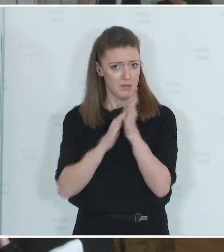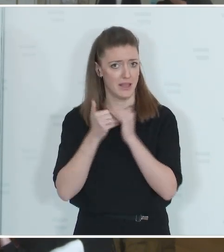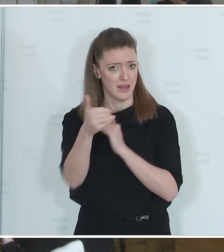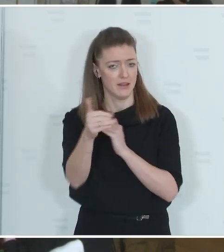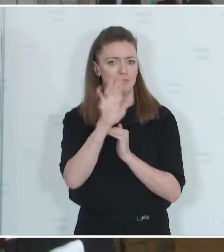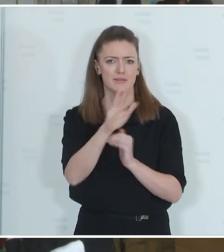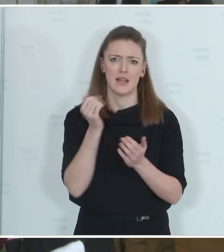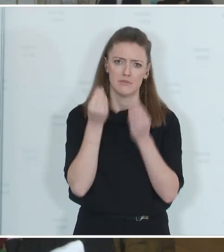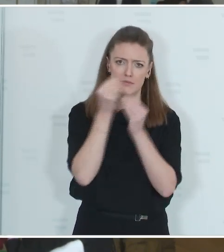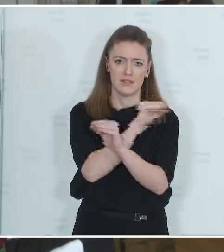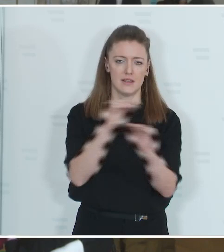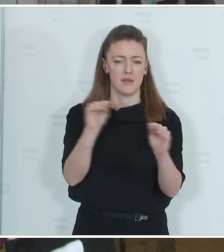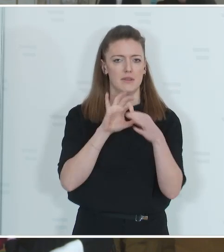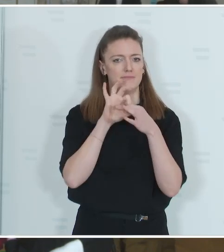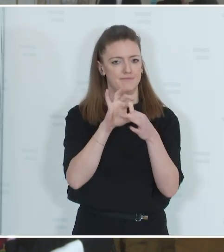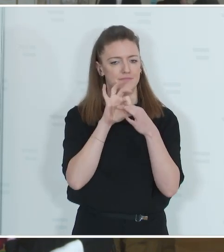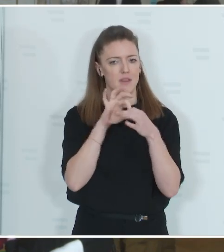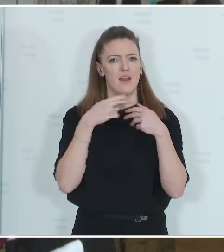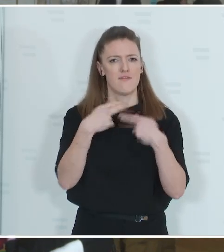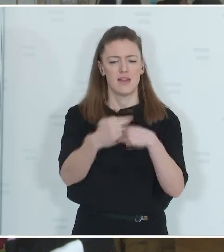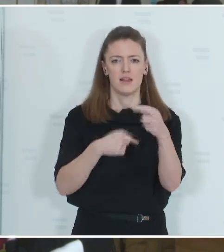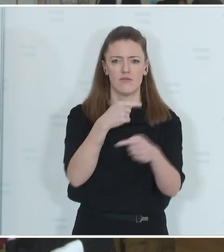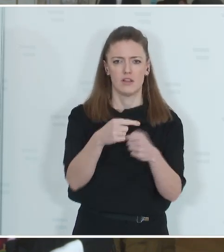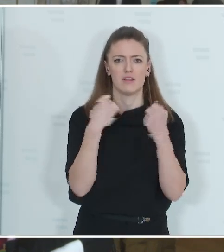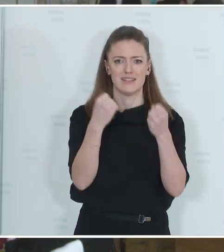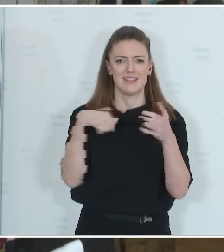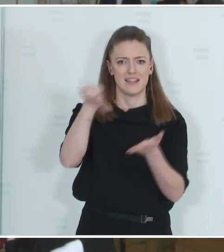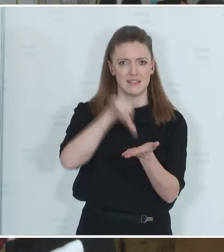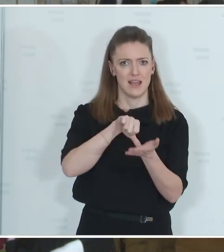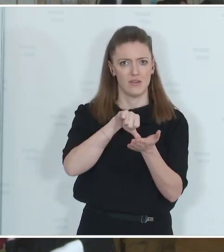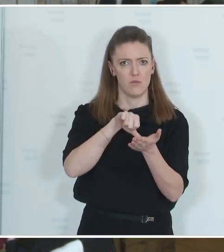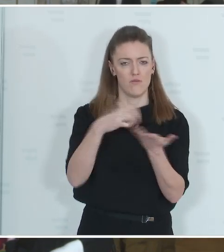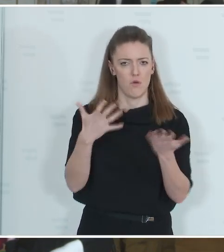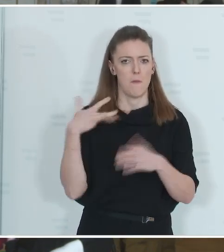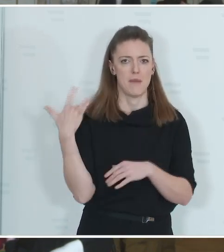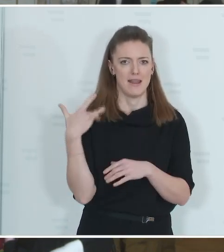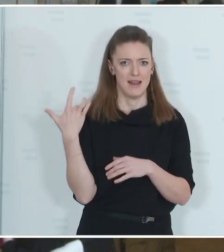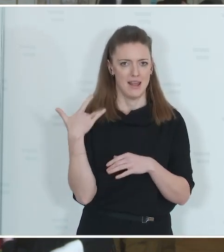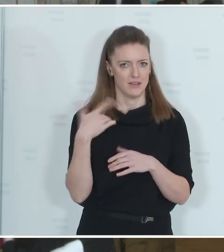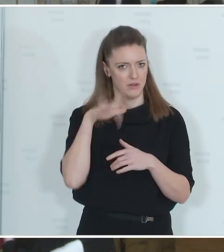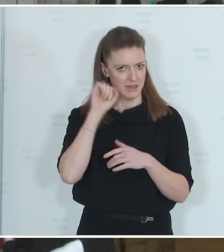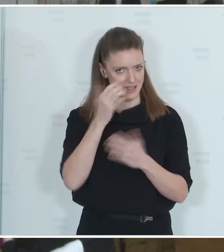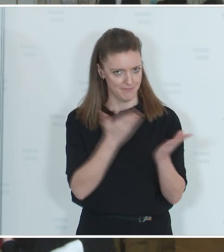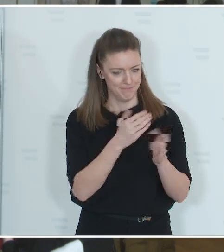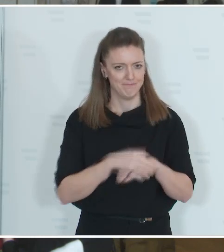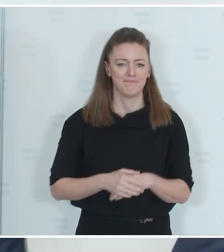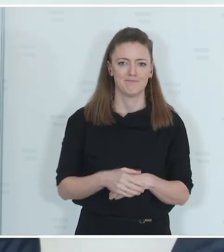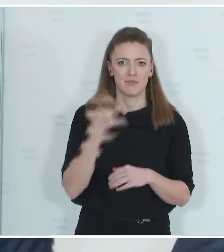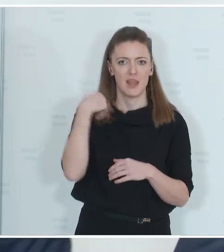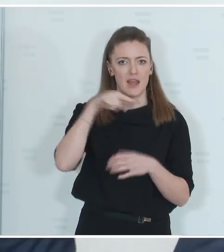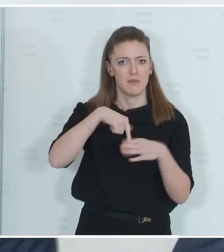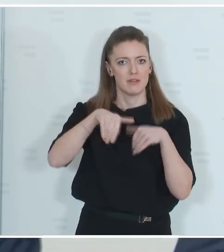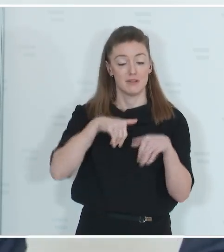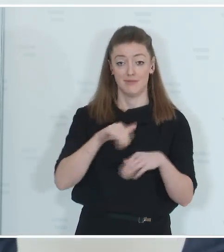beginnen mit seinem Statement zur Weiterentwicklung des Sicherheitszentrums in Meidling. Innenminister, bitte. Ja, vielen